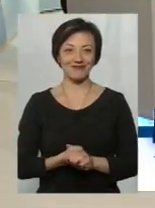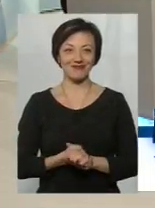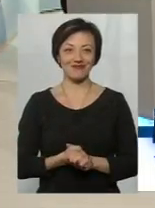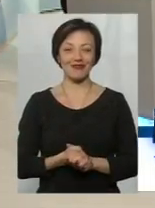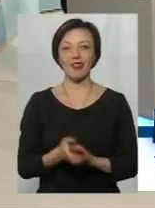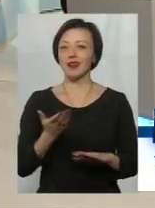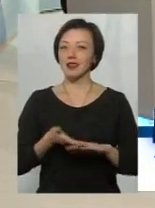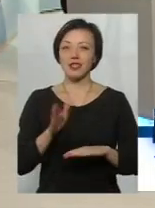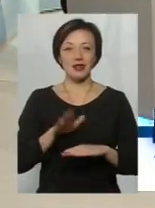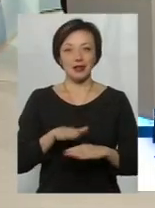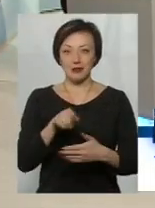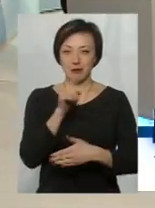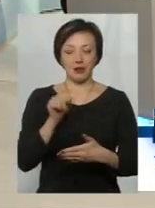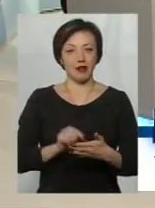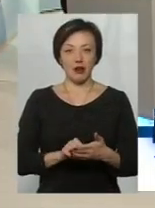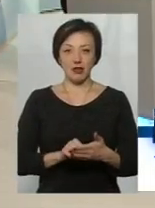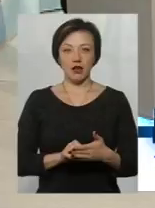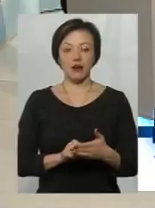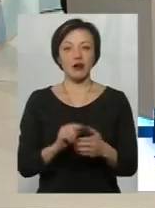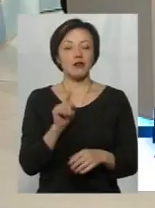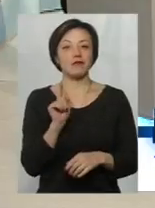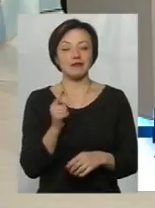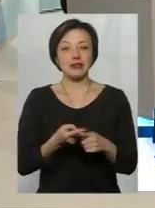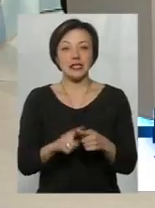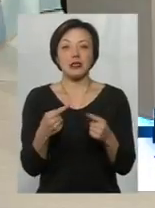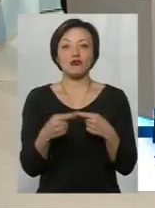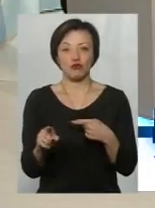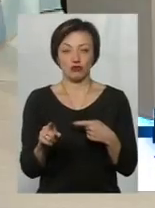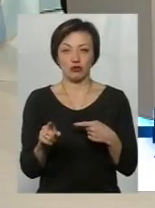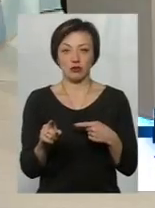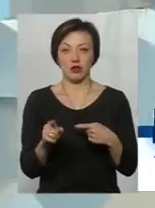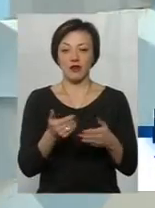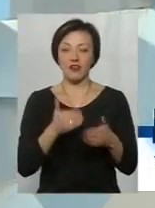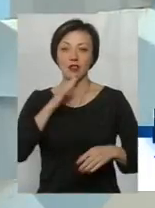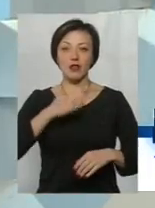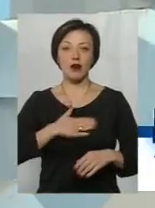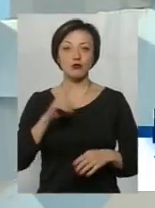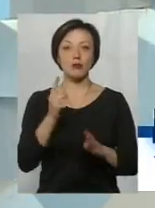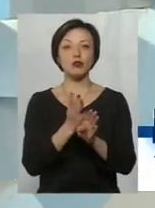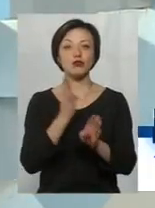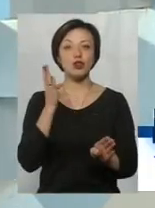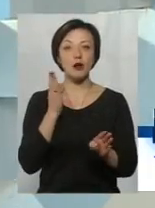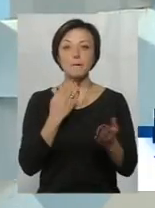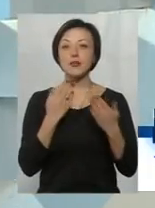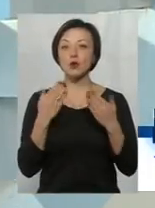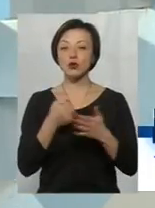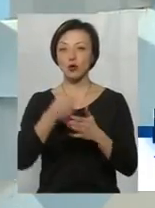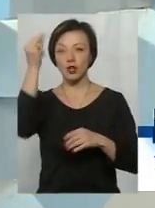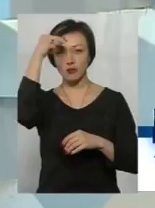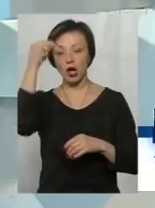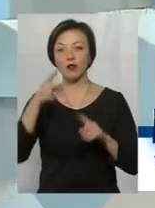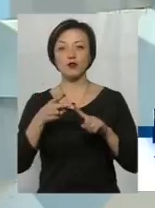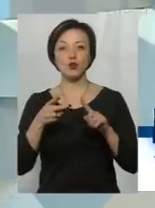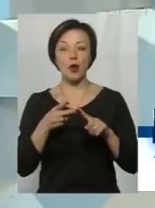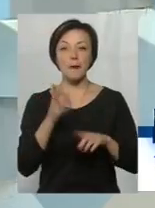Складне запитання. Вона інша. Вона відрізняється від нашої, в першу чергу, підходами до навчання, в другу